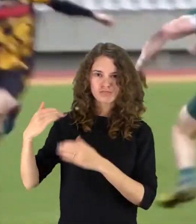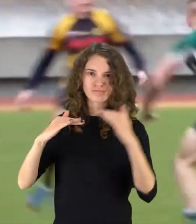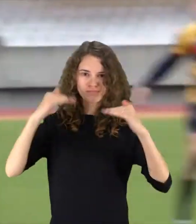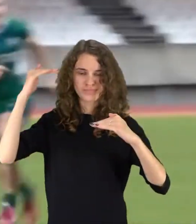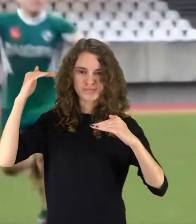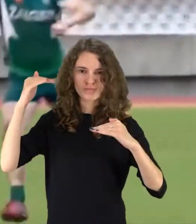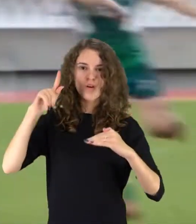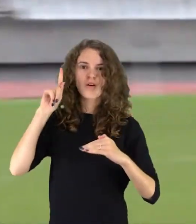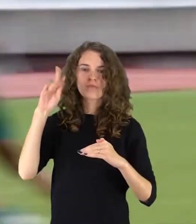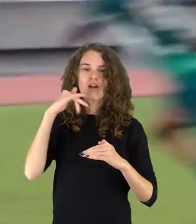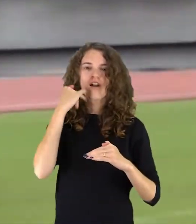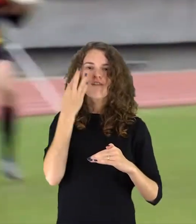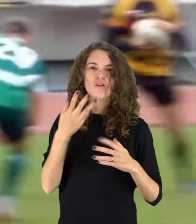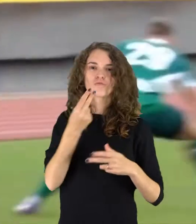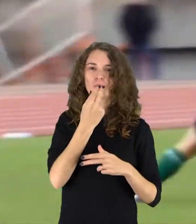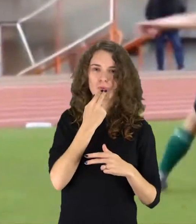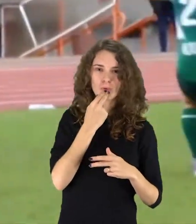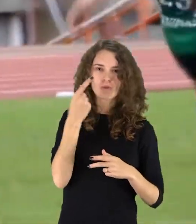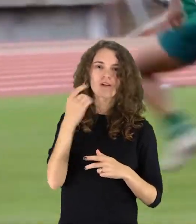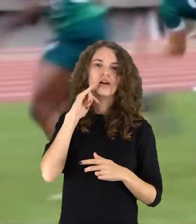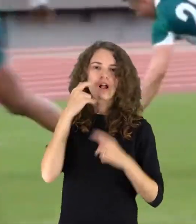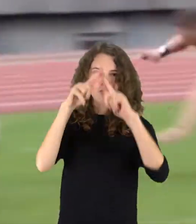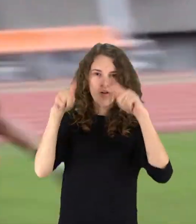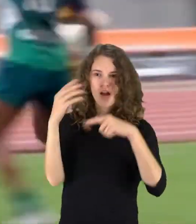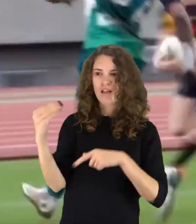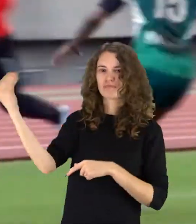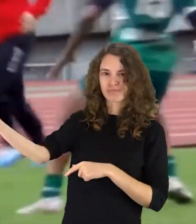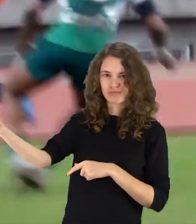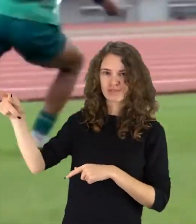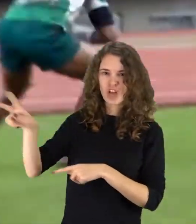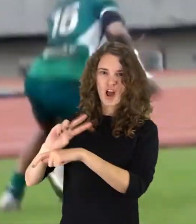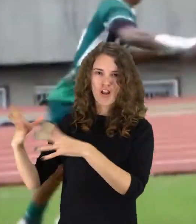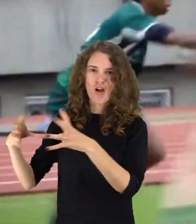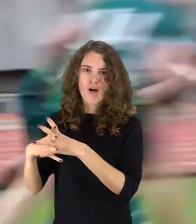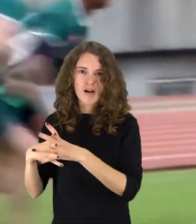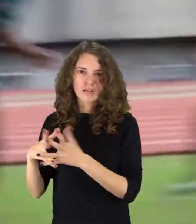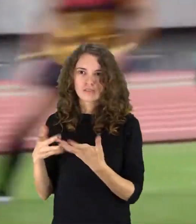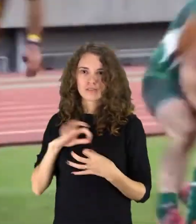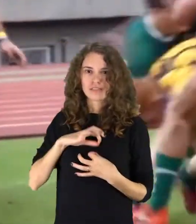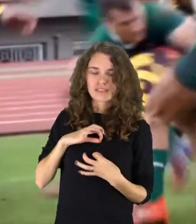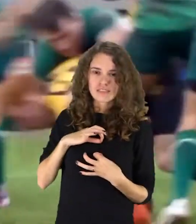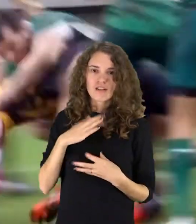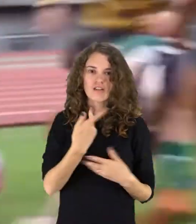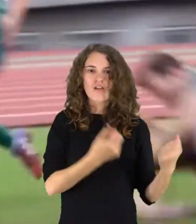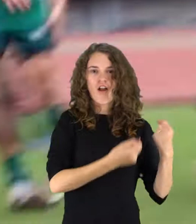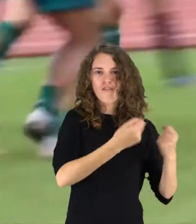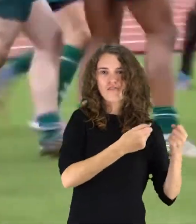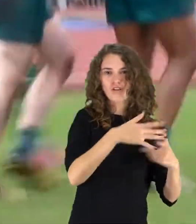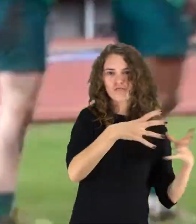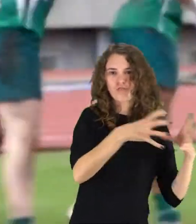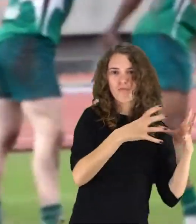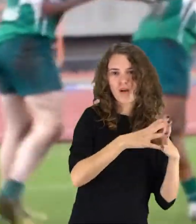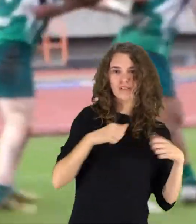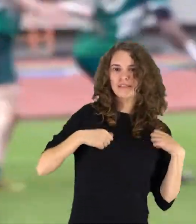Tačiau pirmojo kielinio pabaigoje teisėjas parodė geltoną kortelę duomantui tautkui ir žalgiriečiai kiek sutriko. Tuo netruko pasinaudoti vairas